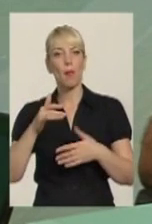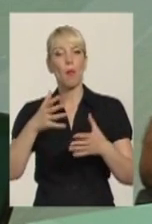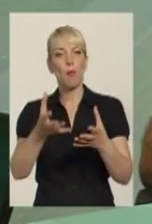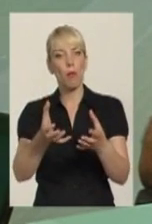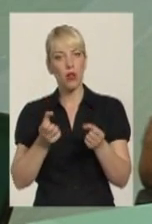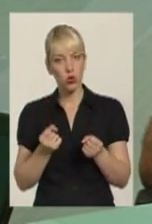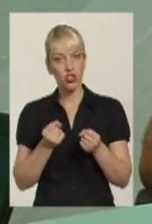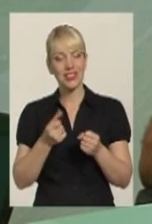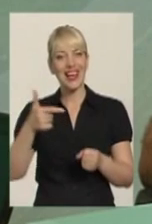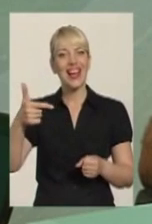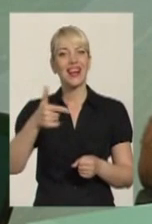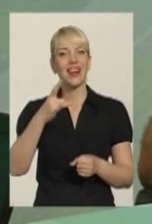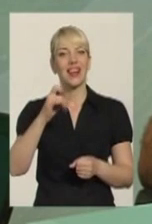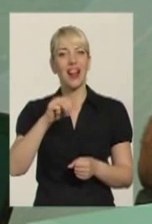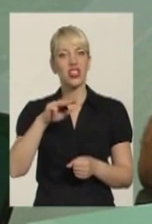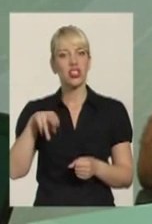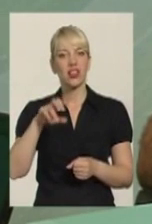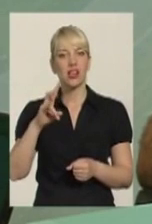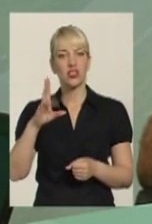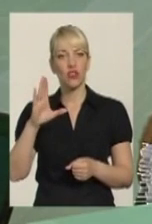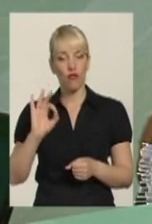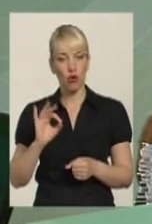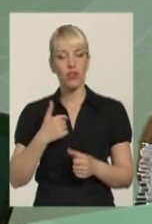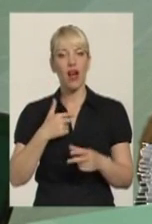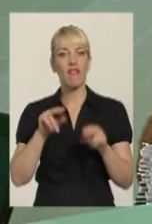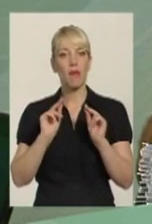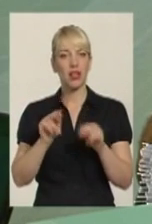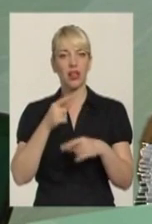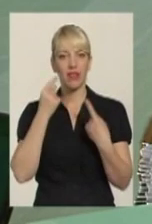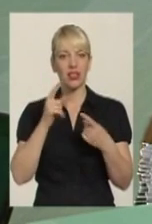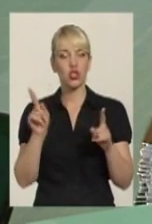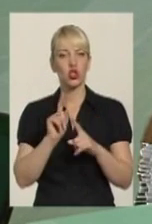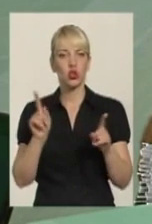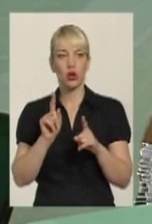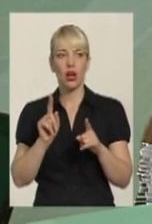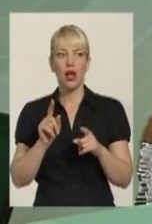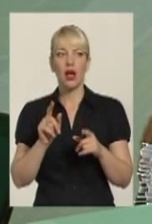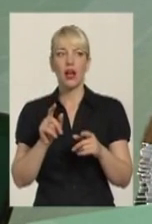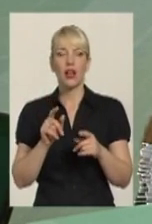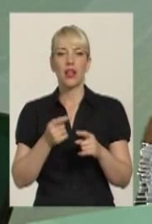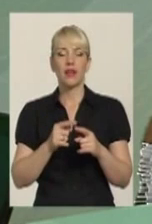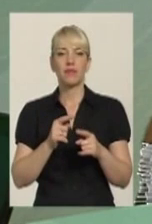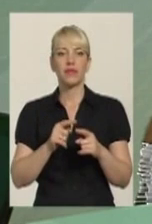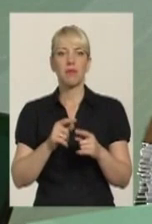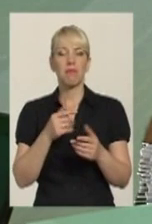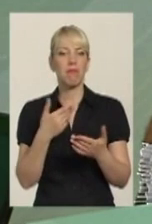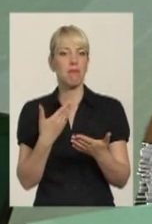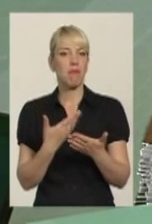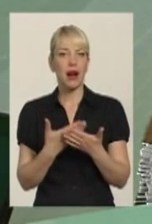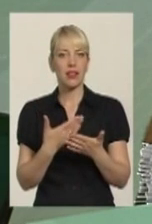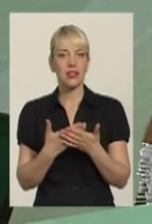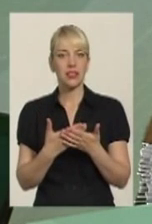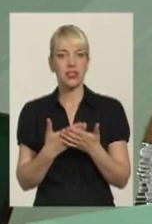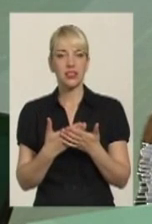українське, я вам откровенно скажу, що практично неидеально з гражданства України,